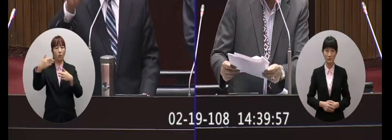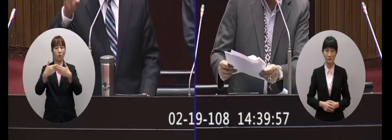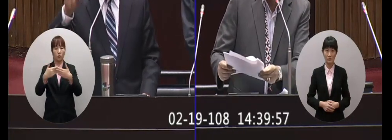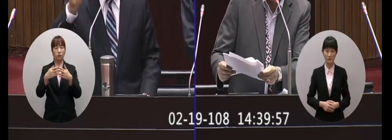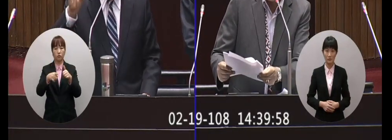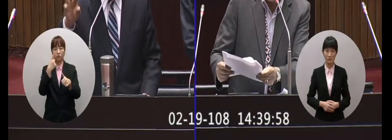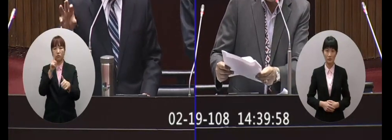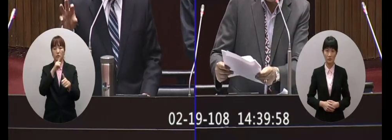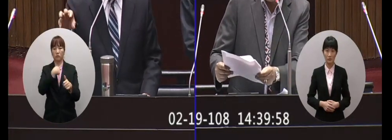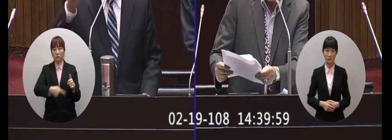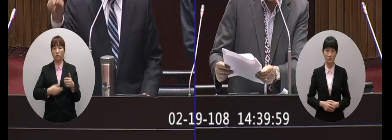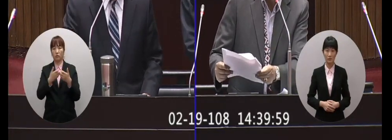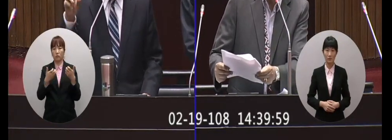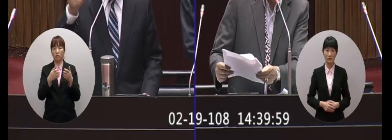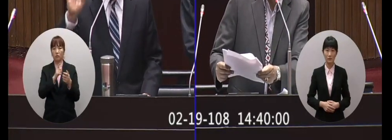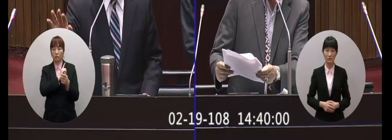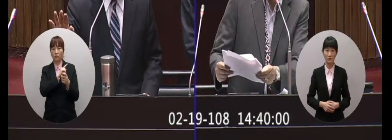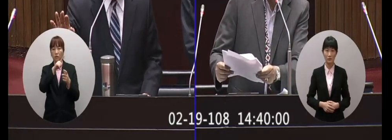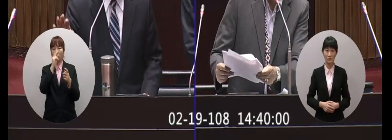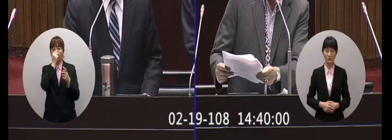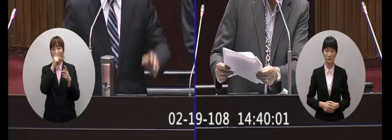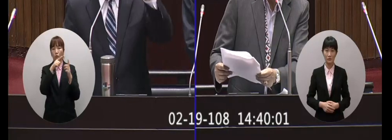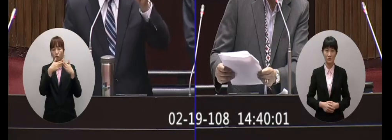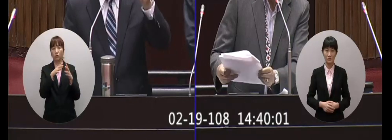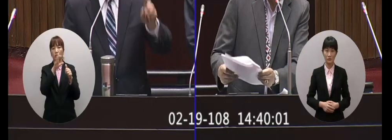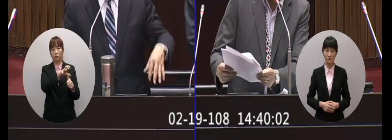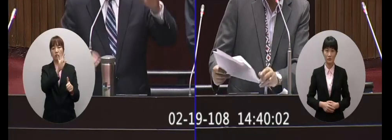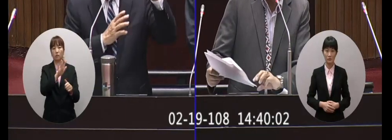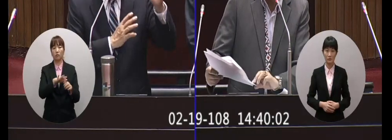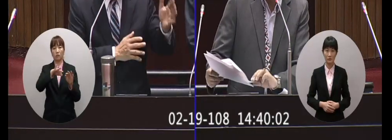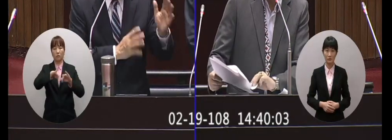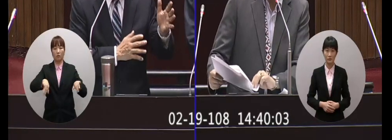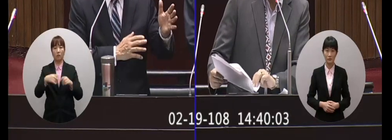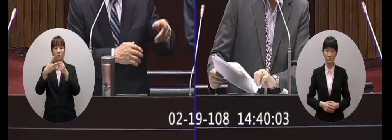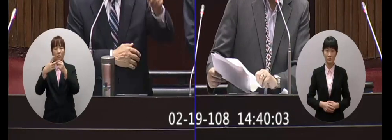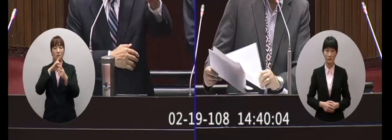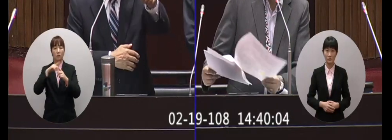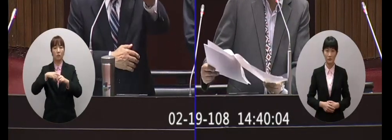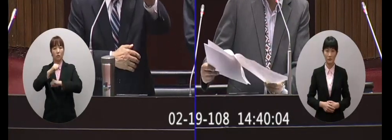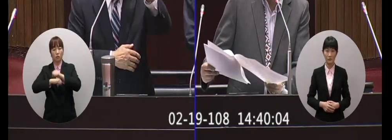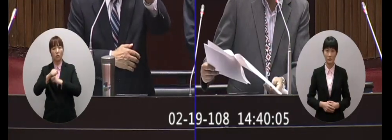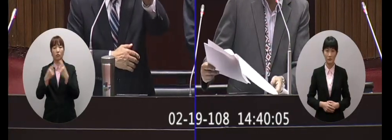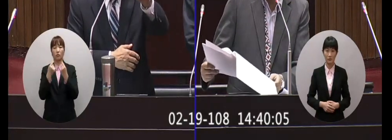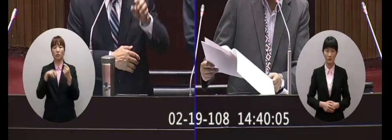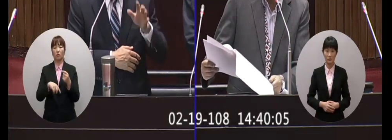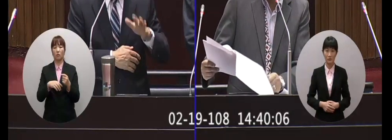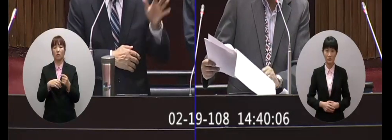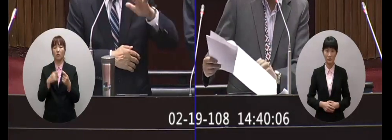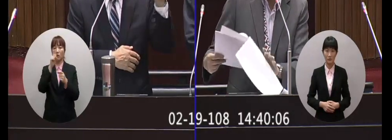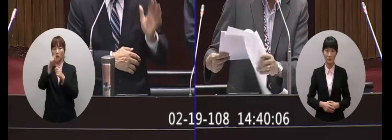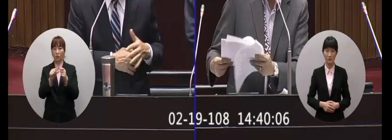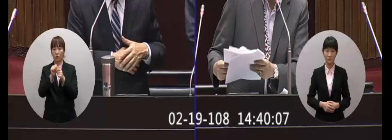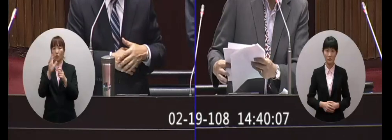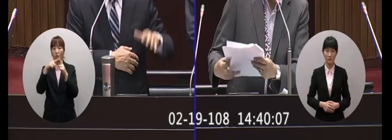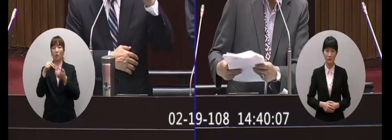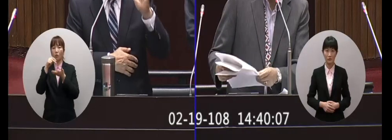那你應該受身份這一種人要限制第二是行為現在談的這個你說的十五